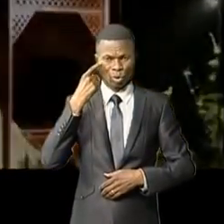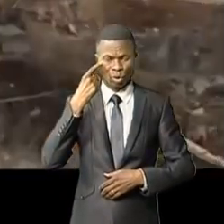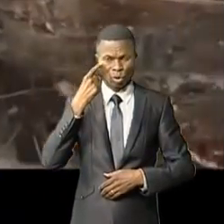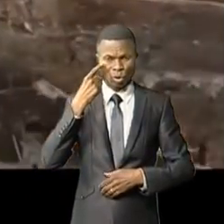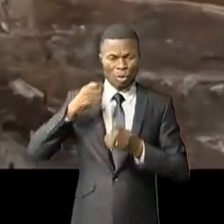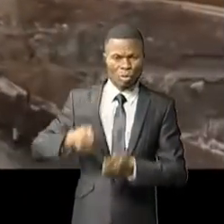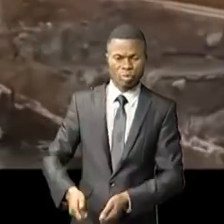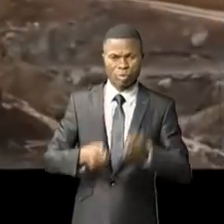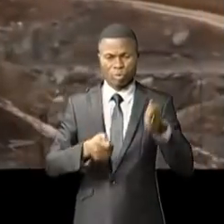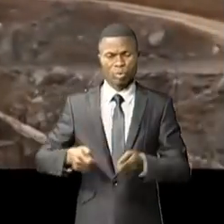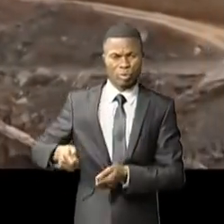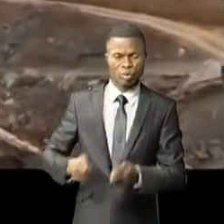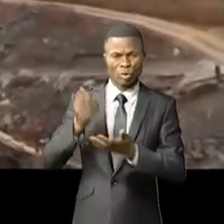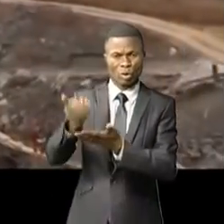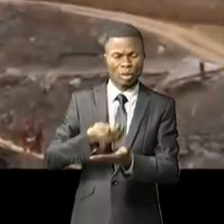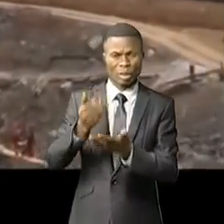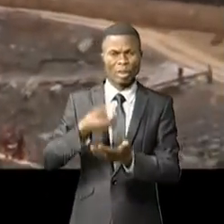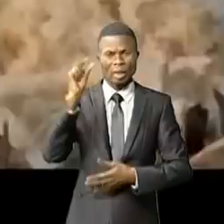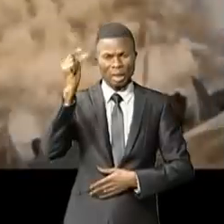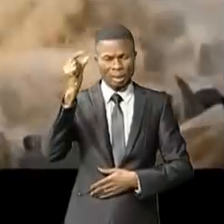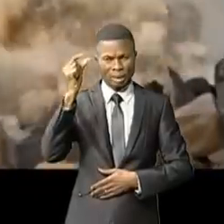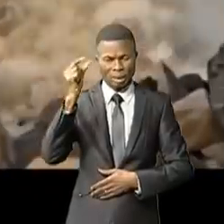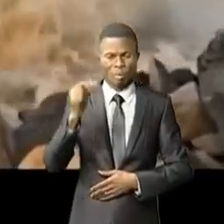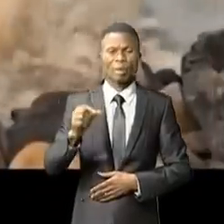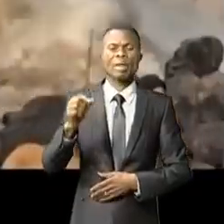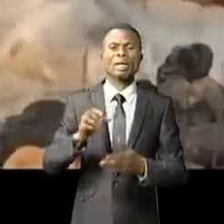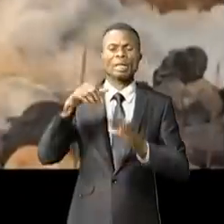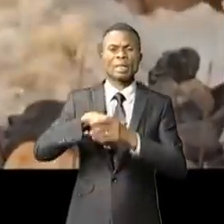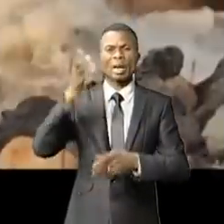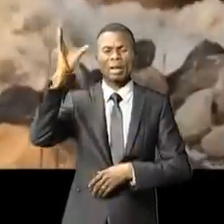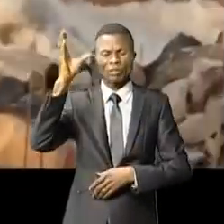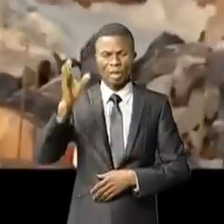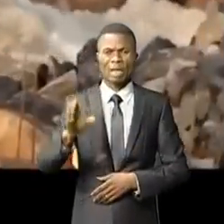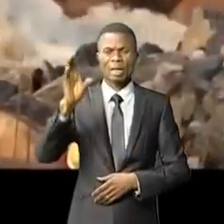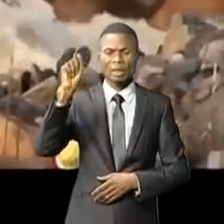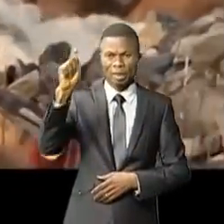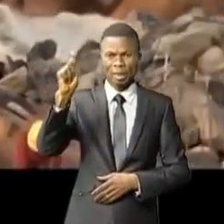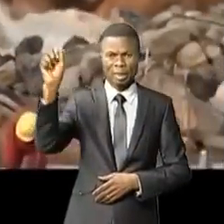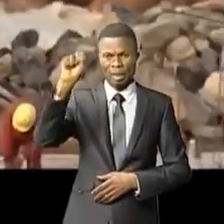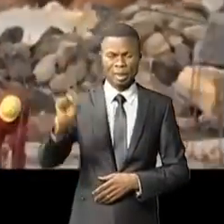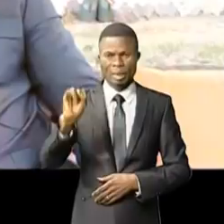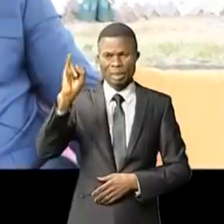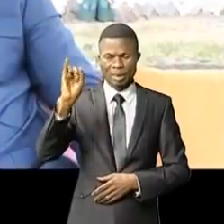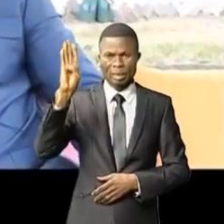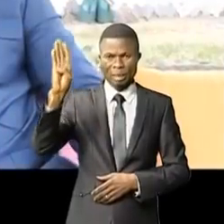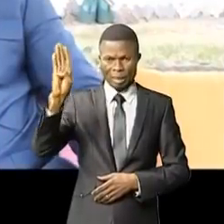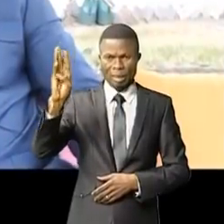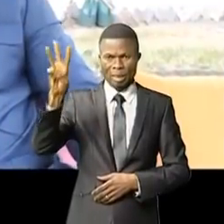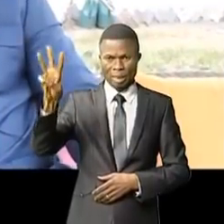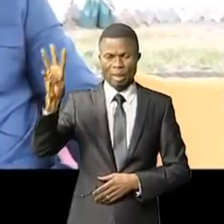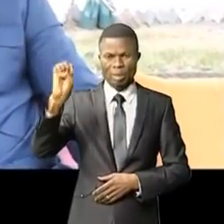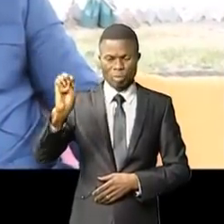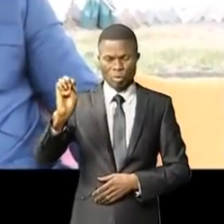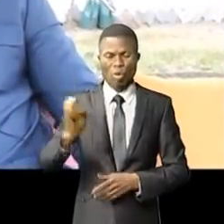sur base d'un contrat légal le diamant de la mine de Tchiboué, au Kassaï oriental. Mais hélas, le prix des ventes du